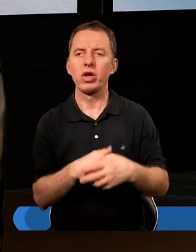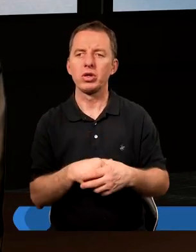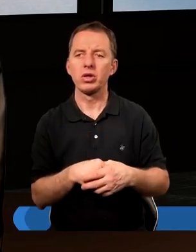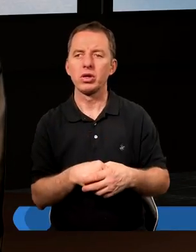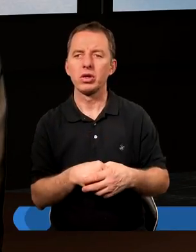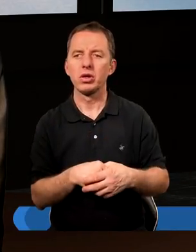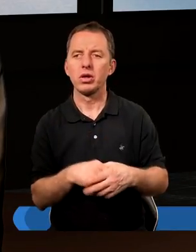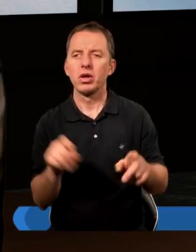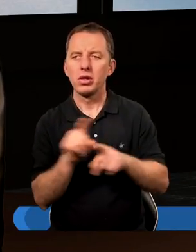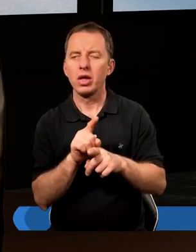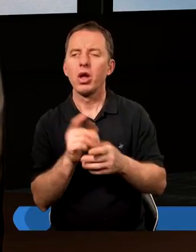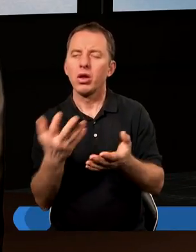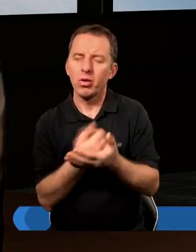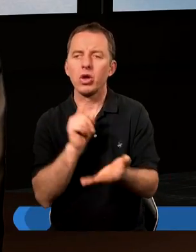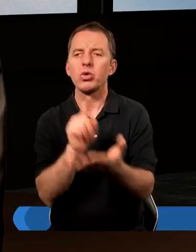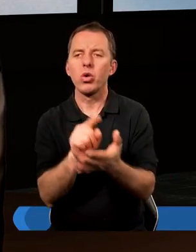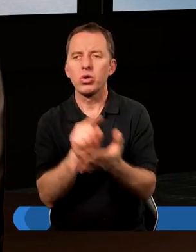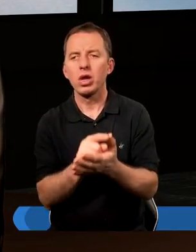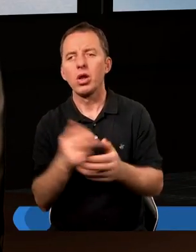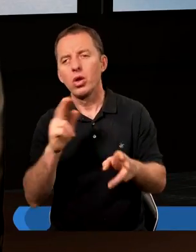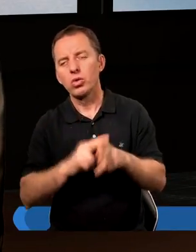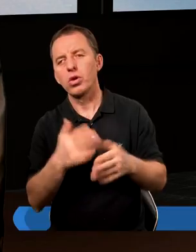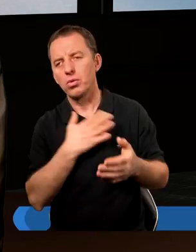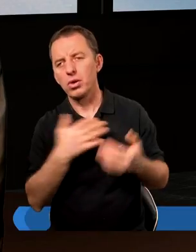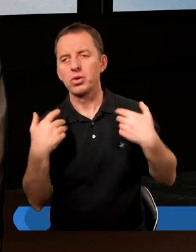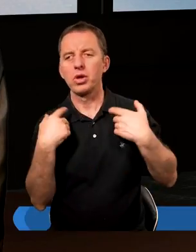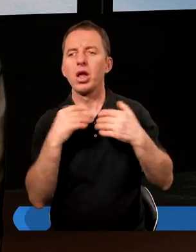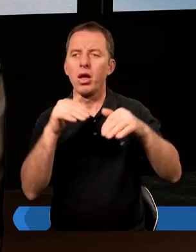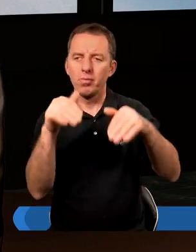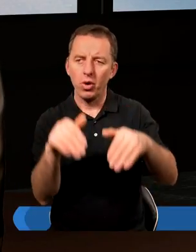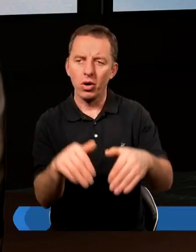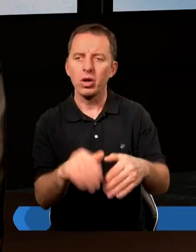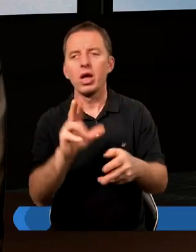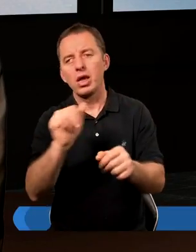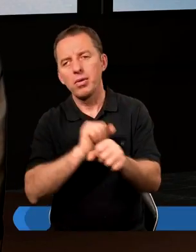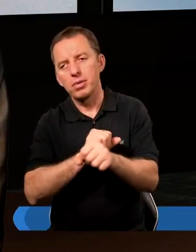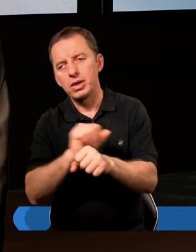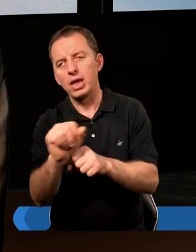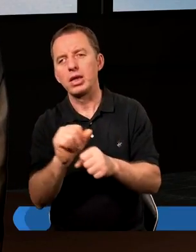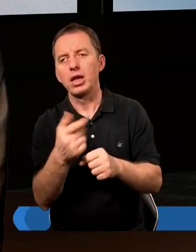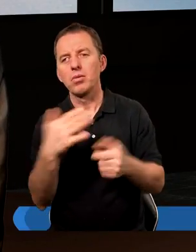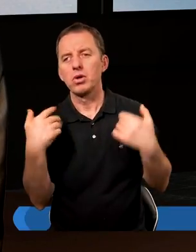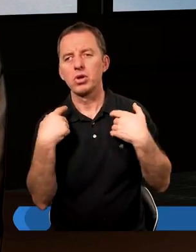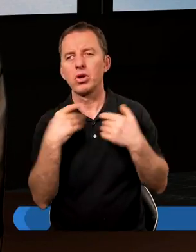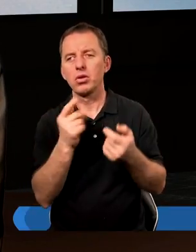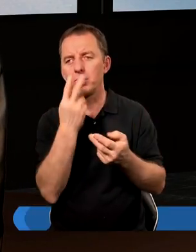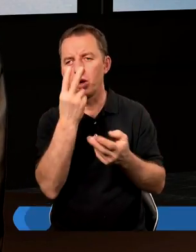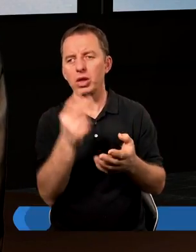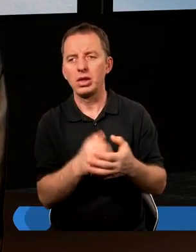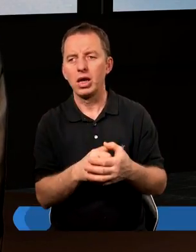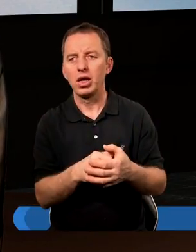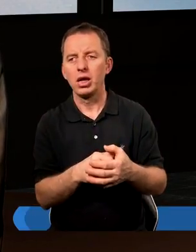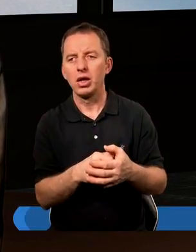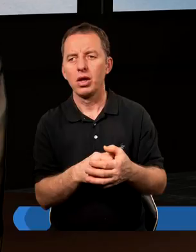odniesienia też sukcesu w życiu, jeżeli ktoś jest pracowity i uczciwy, bez względu na to, kim jest i nawet, jakie ma poglądy.